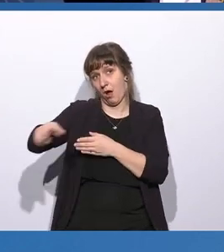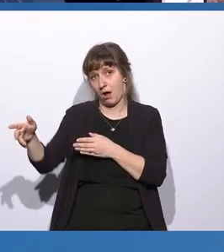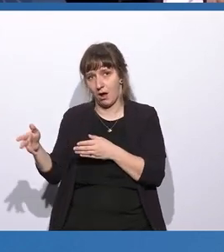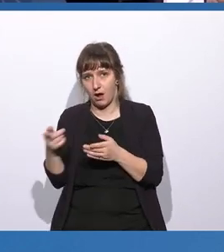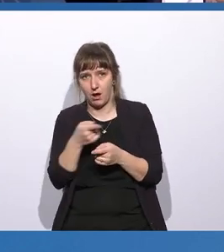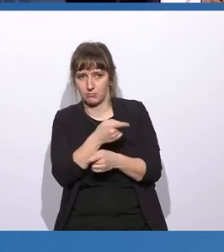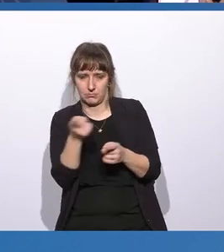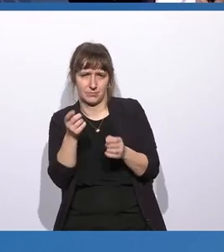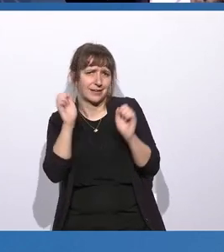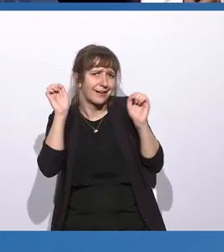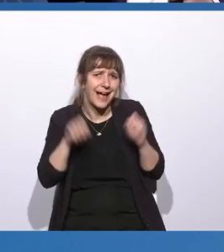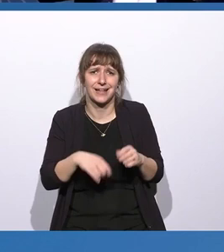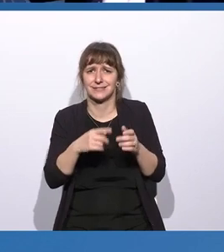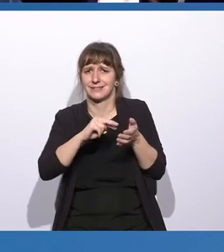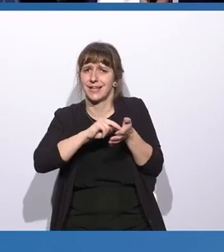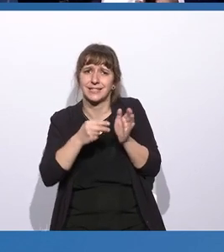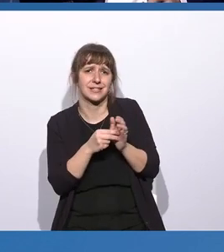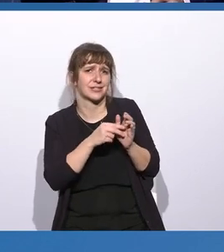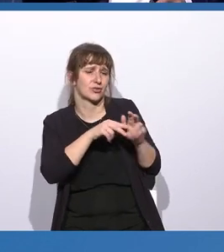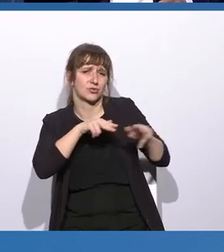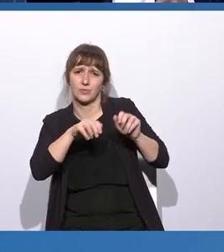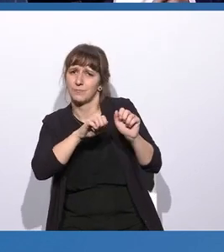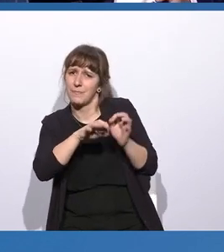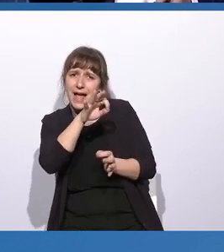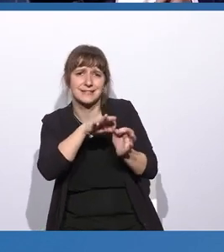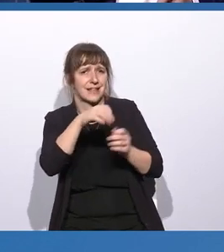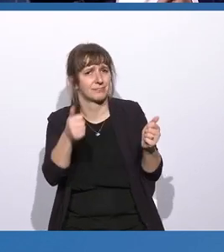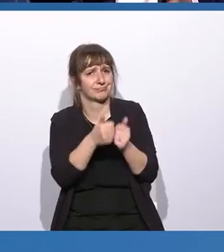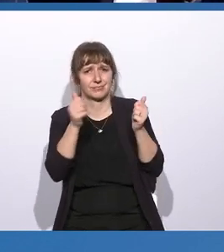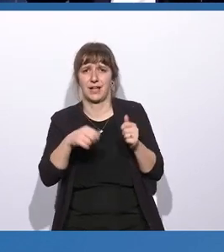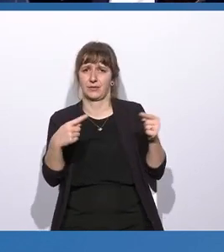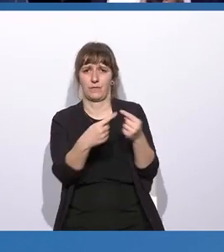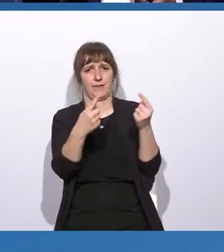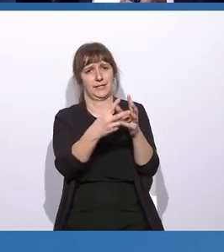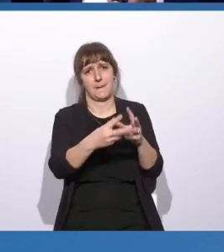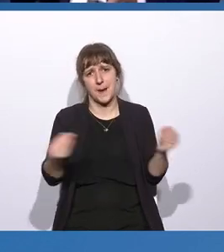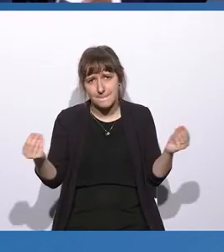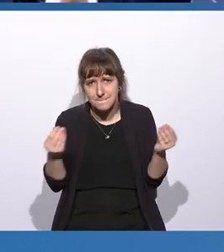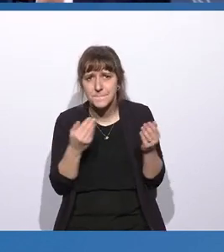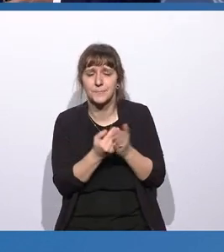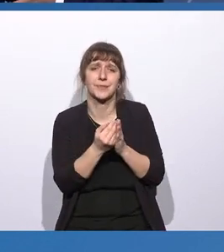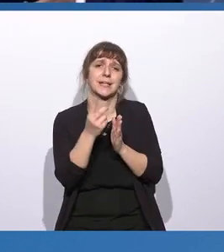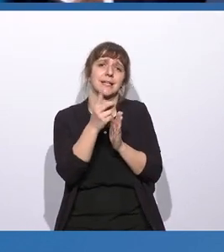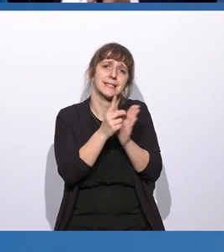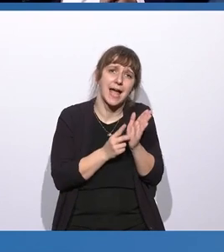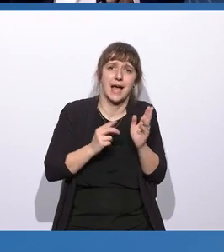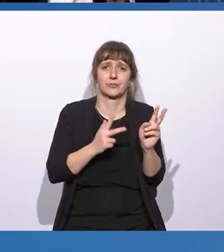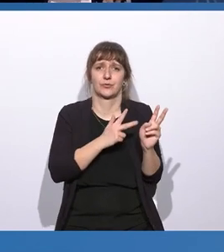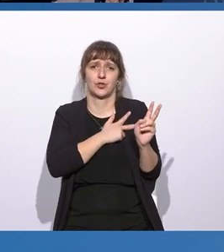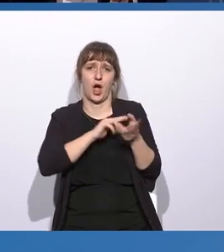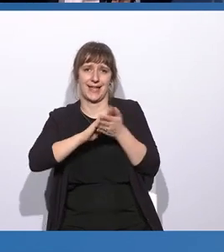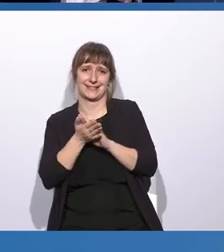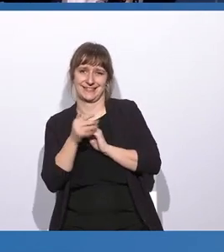organisatorische Maßnahmen aufgelöst werden kann, insbesondere durch die Synthetisierung von Daten und die Verarbeitung von Daten durch Datentreuhänder.